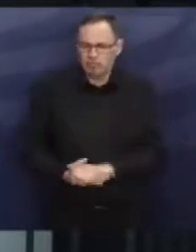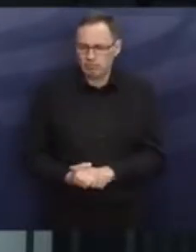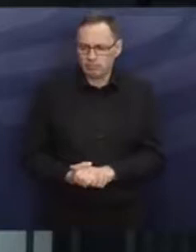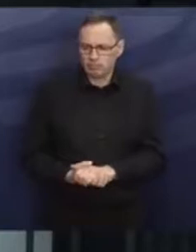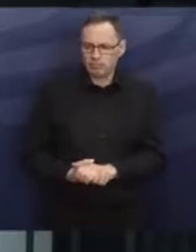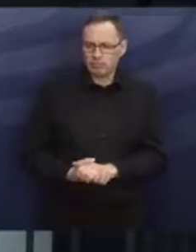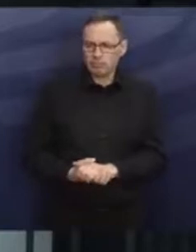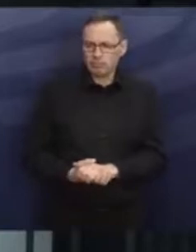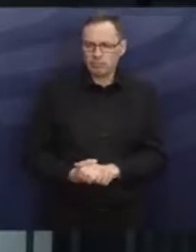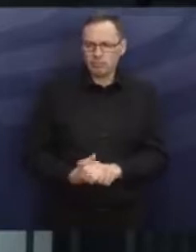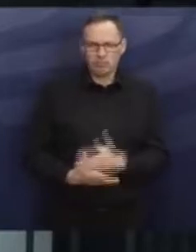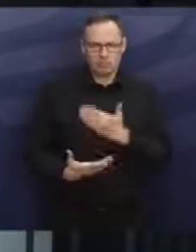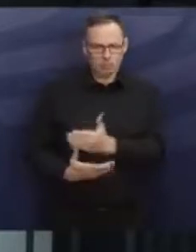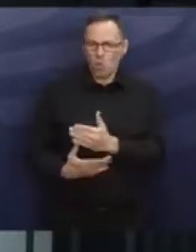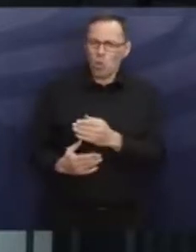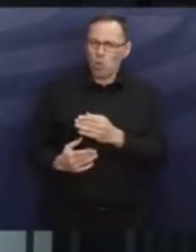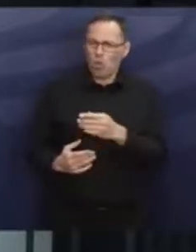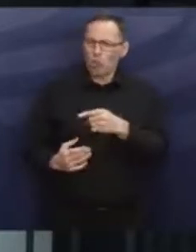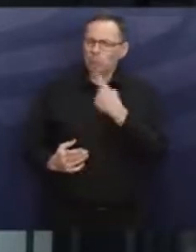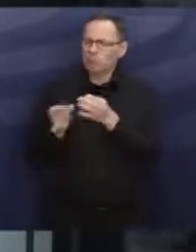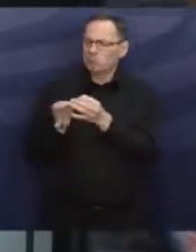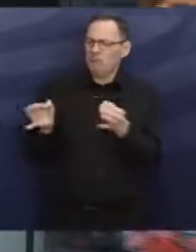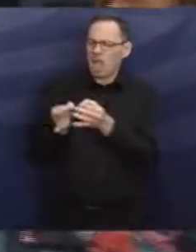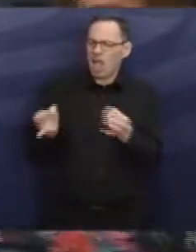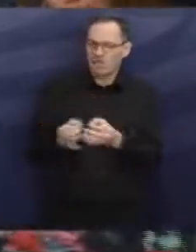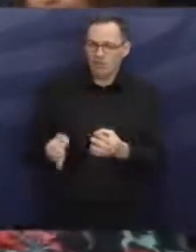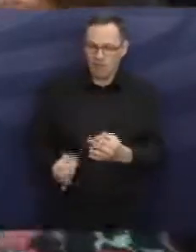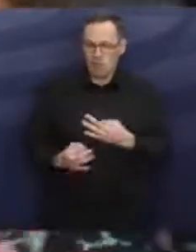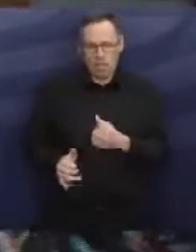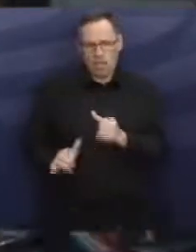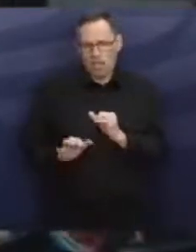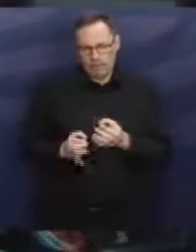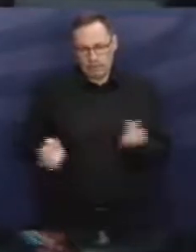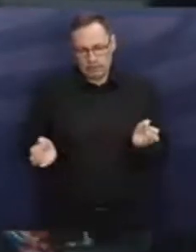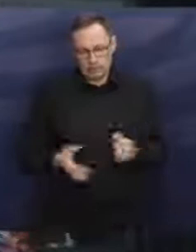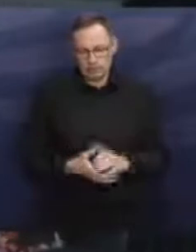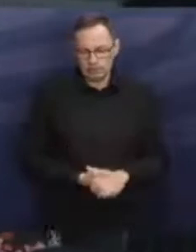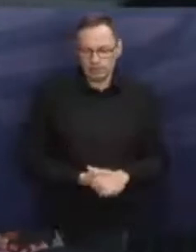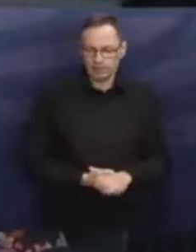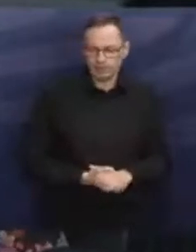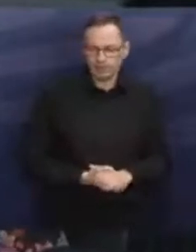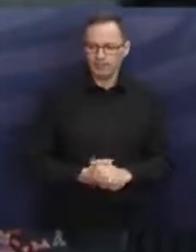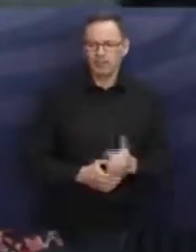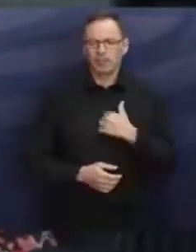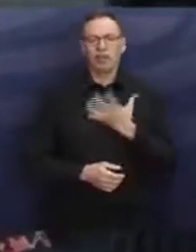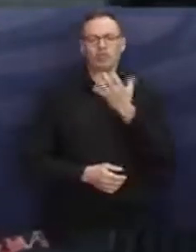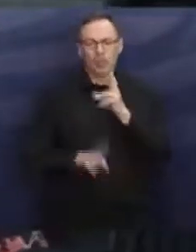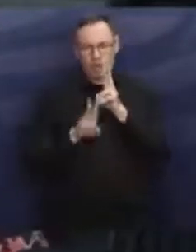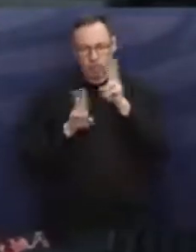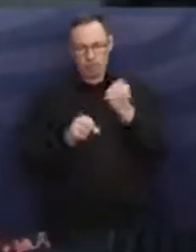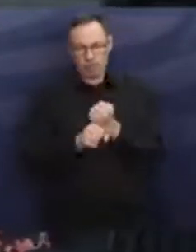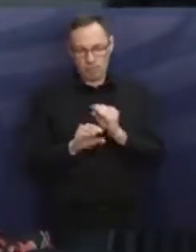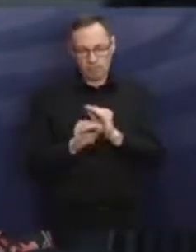diese Phrasologie nutzt uns in der jetzigen Zeit wirklich auch nicht. Ich will darauf aufmerksam machen,